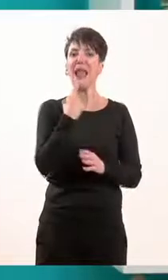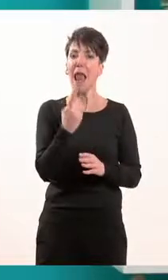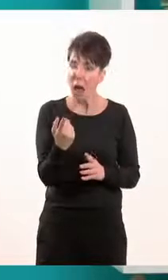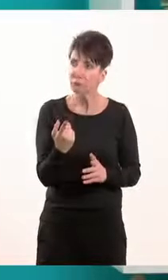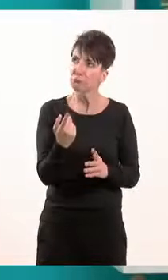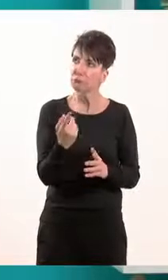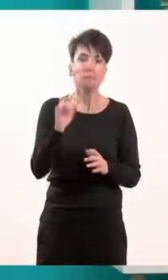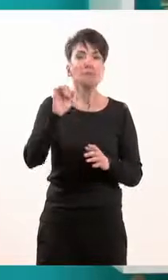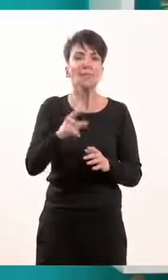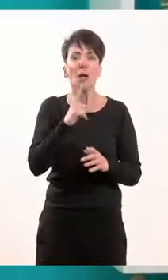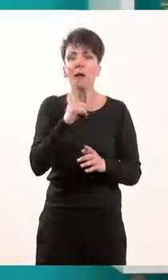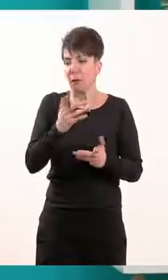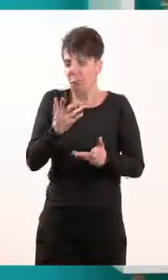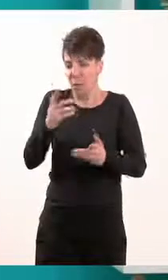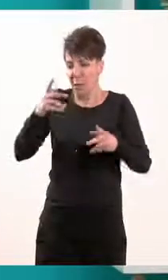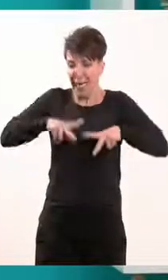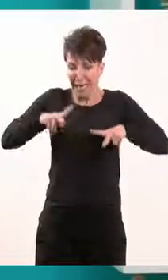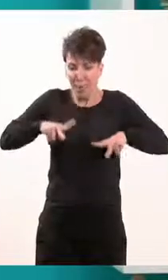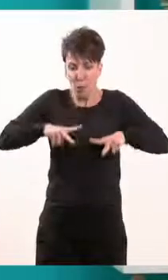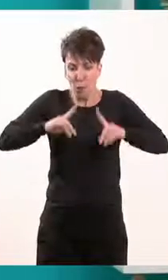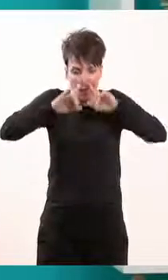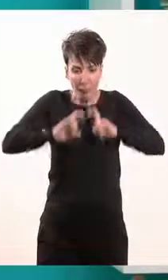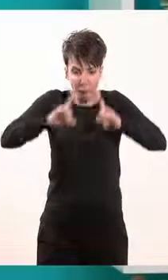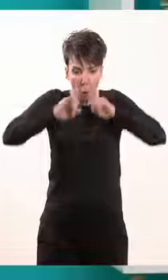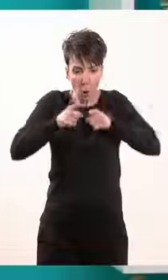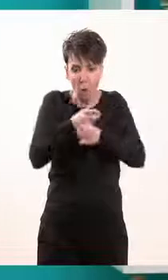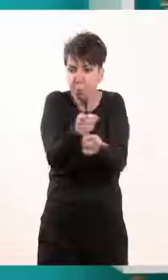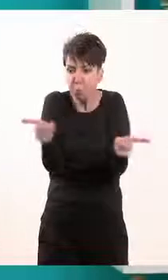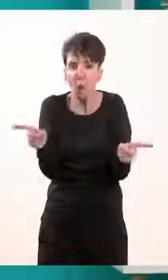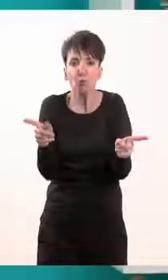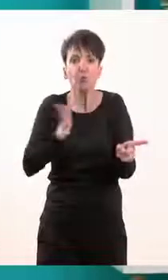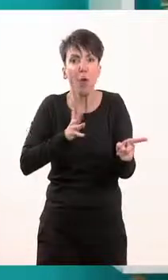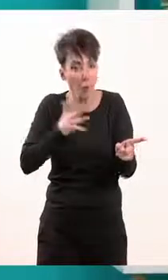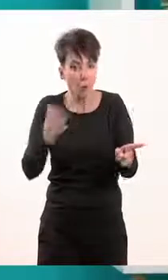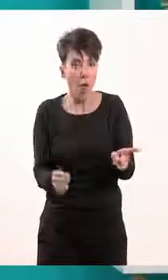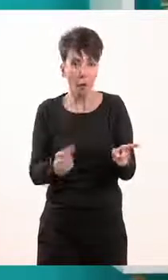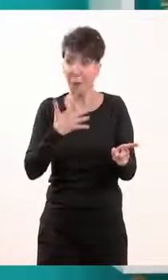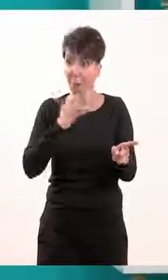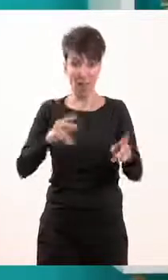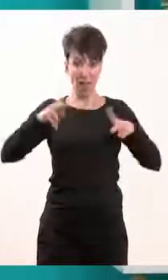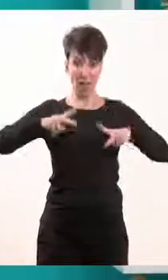και τις πρωταρχικές υποχρεώσεις της πολιτείας, του κράτους, απέναντι στους πολίτες.